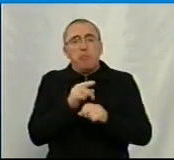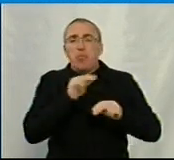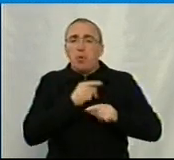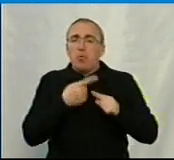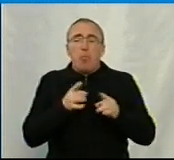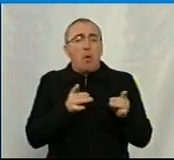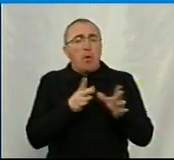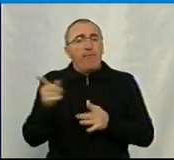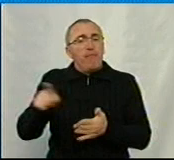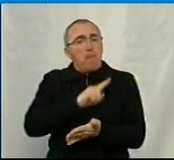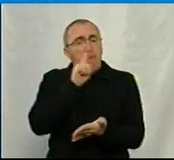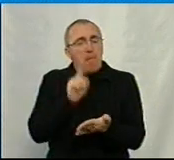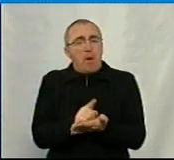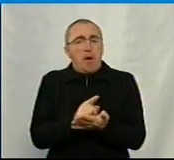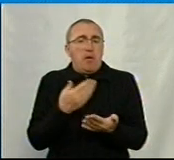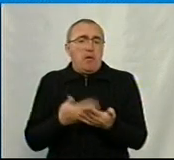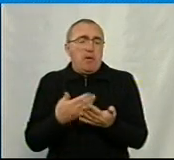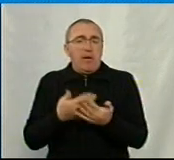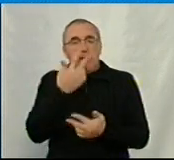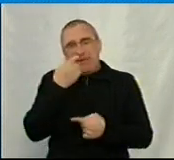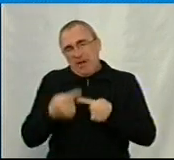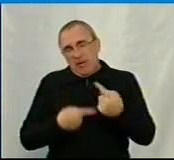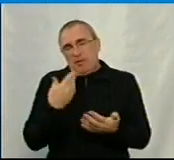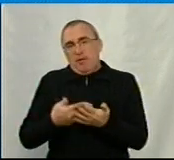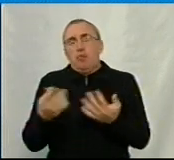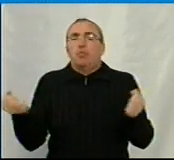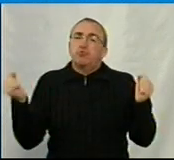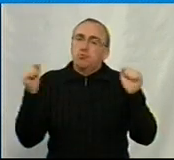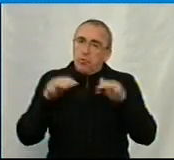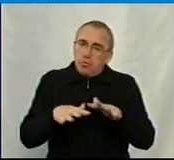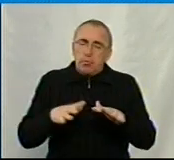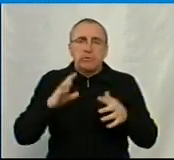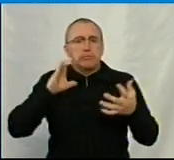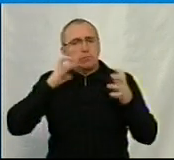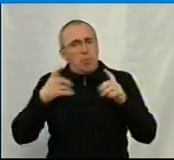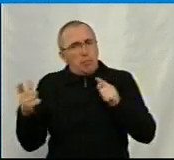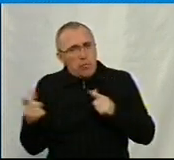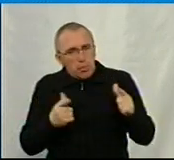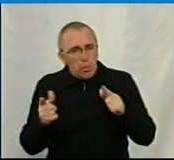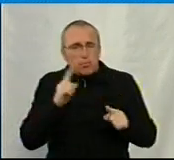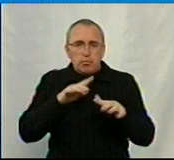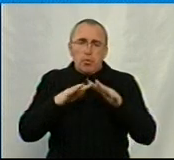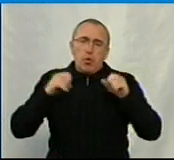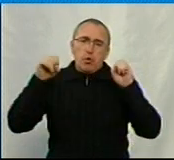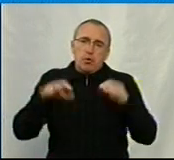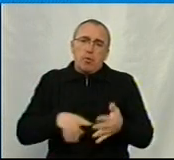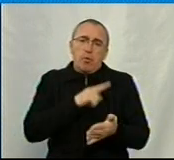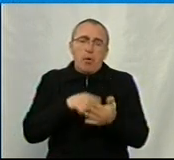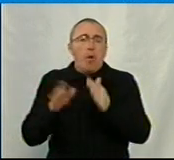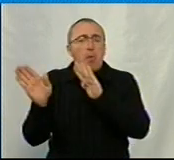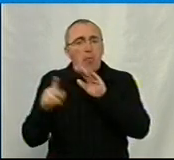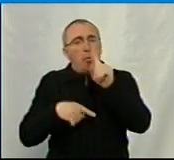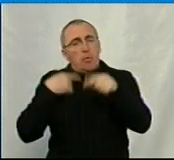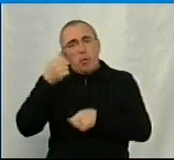такому режимі і ви маєте, ну, як традиційно буває, ви зібрались, серйозно підготувались до сесії, вирішили питання, потім на